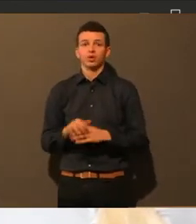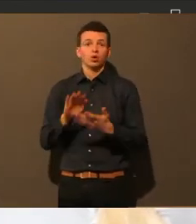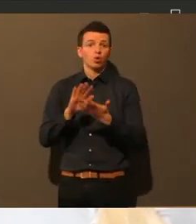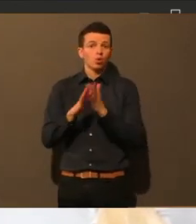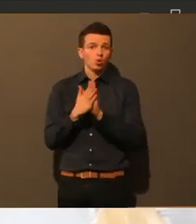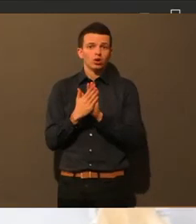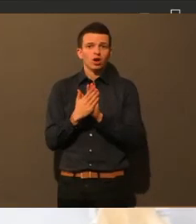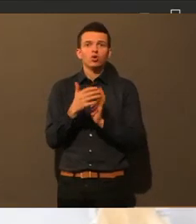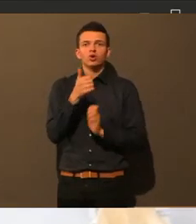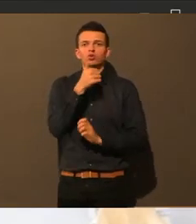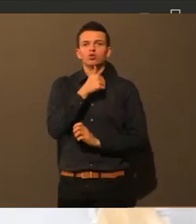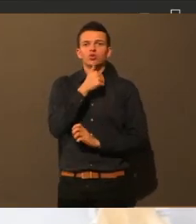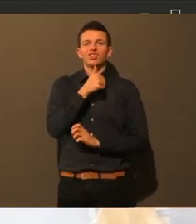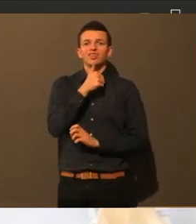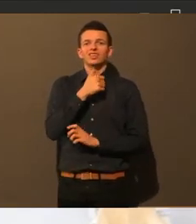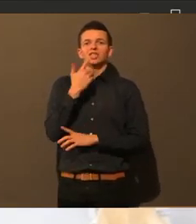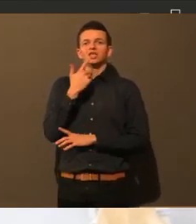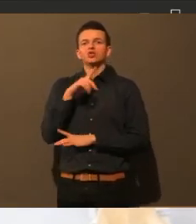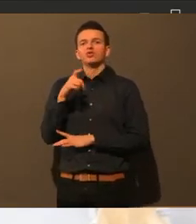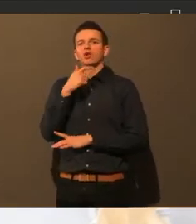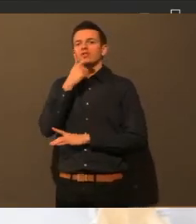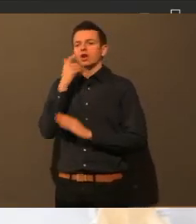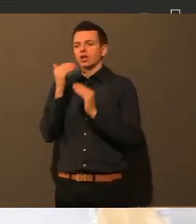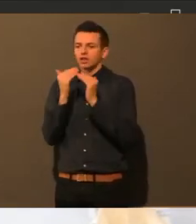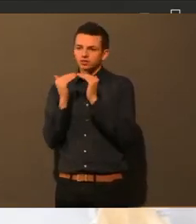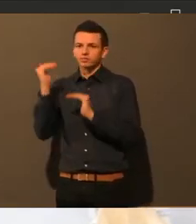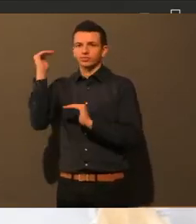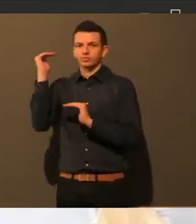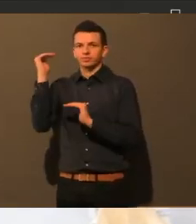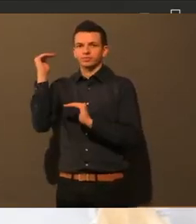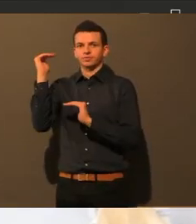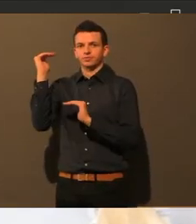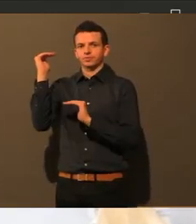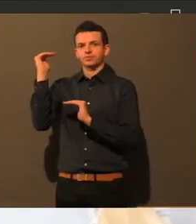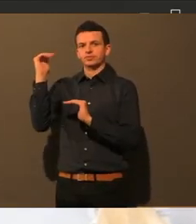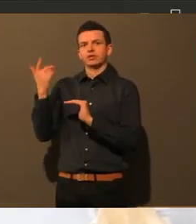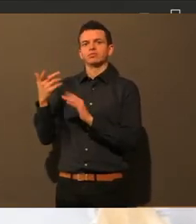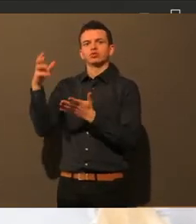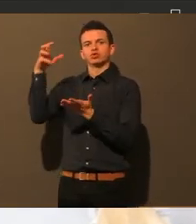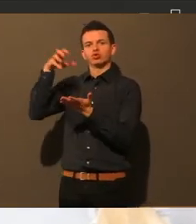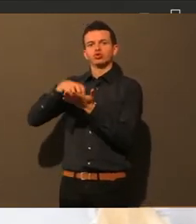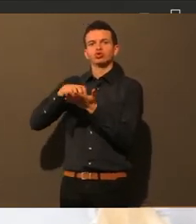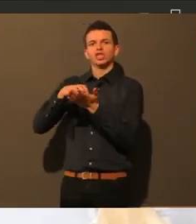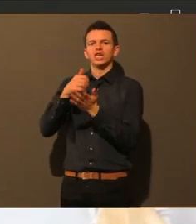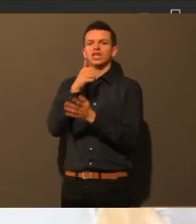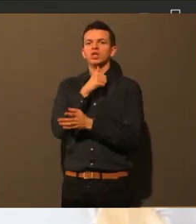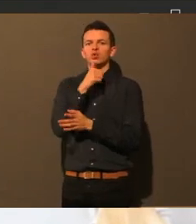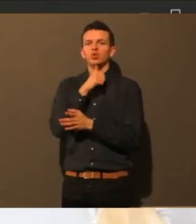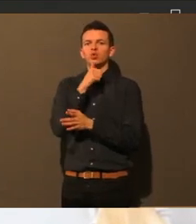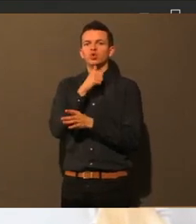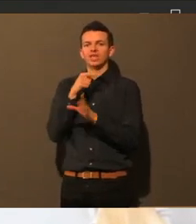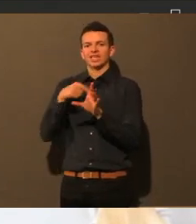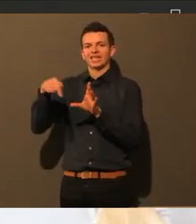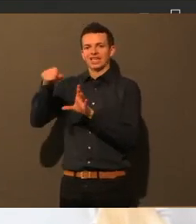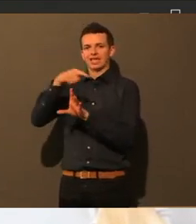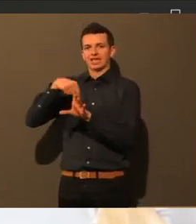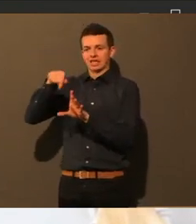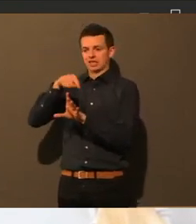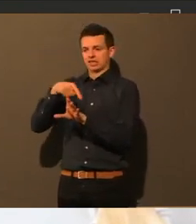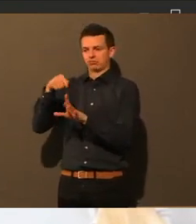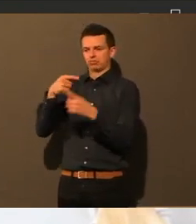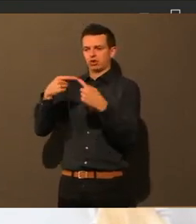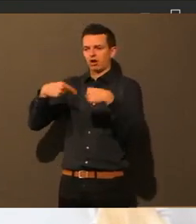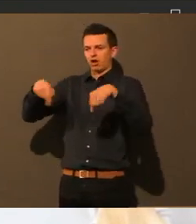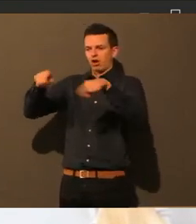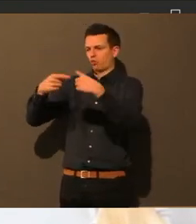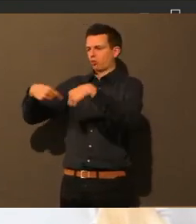in die sogenannten Lernräume des Stadtjugendrings gehen, beispielsweise, auch dort finden sie adäquate Unterstützung. Das